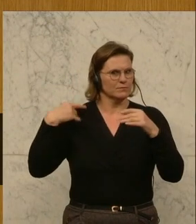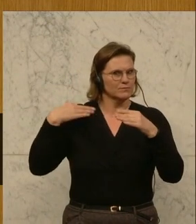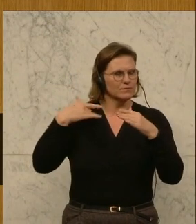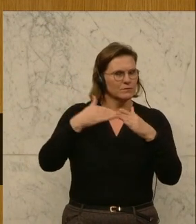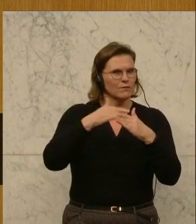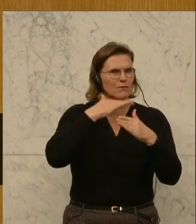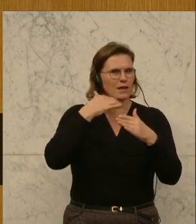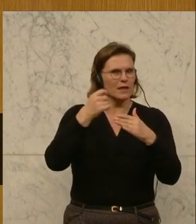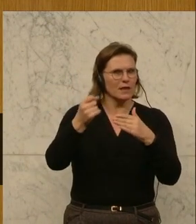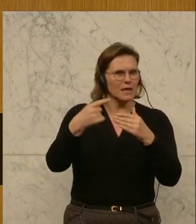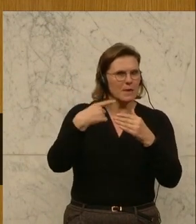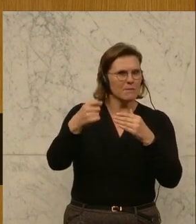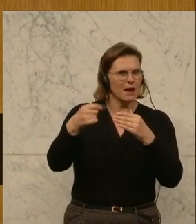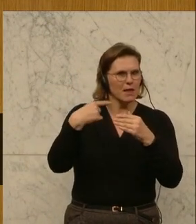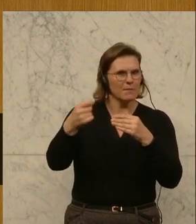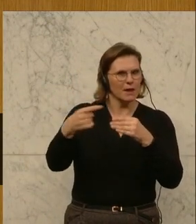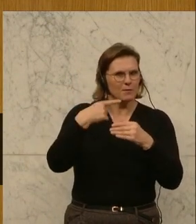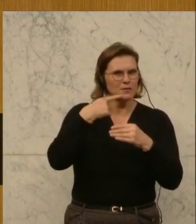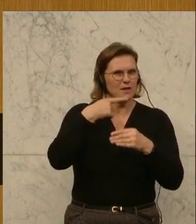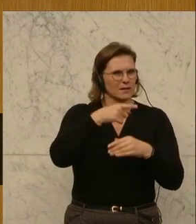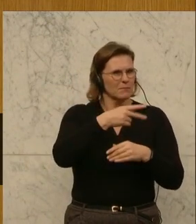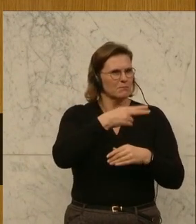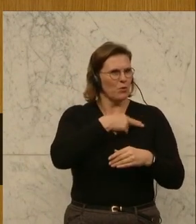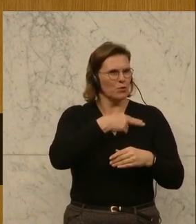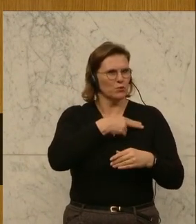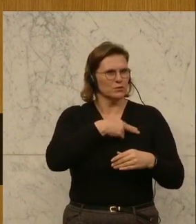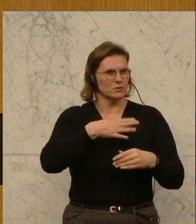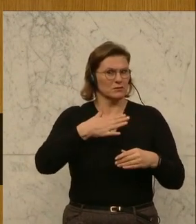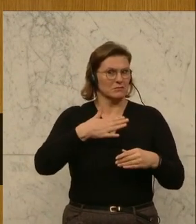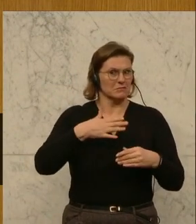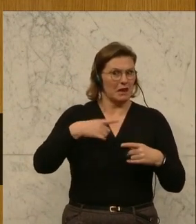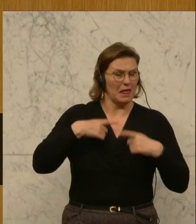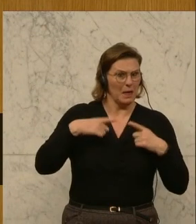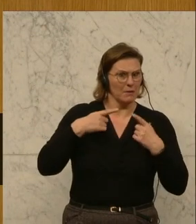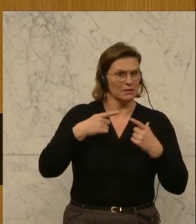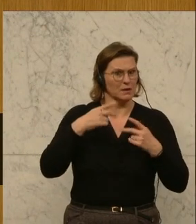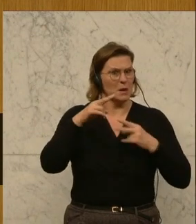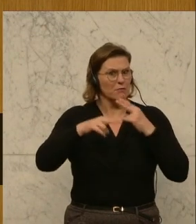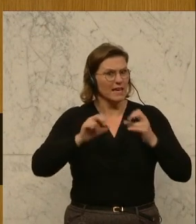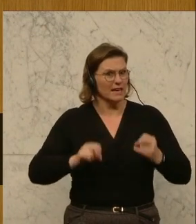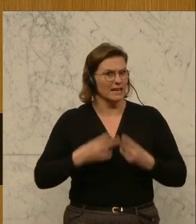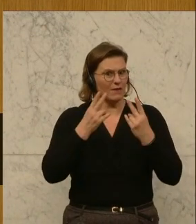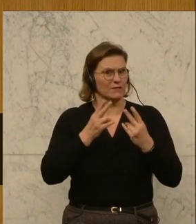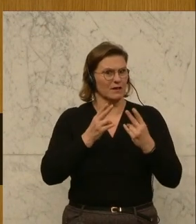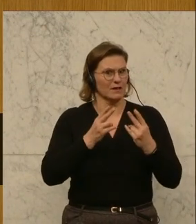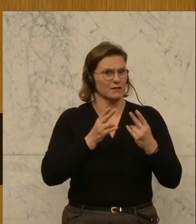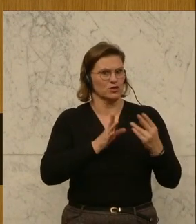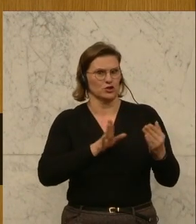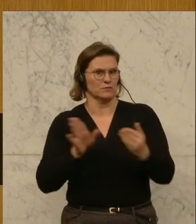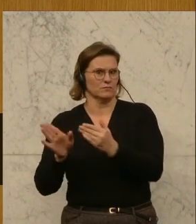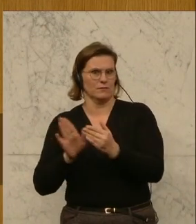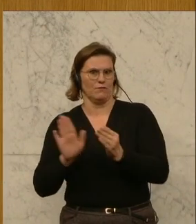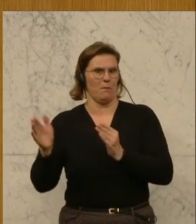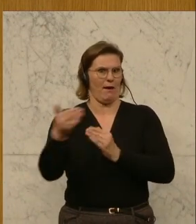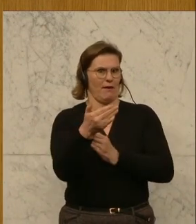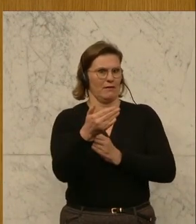Mails ein, dass genau dieser Bonus an der Lebensrealität der Pflegekräfte vorbeigeht. Es wurde auf